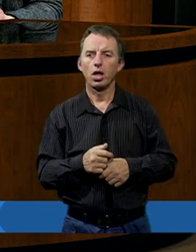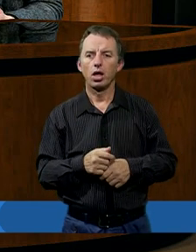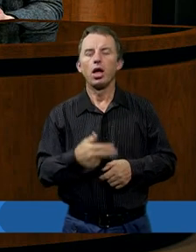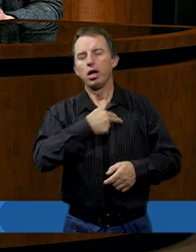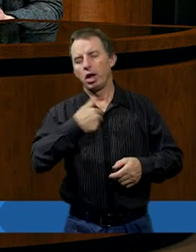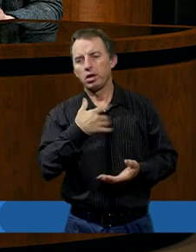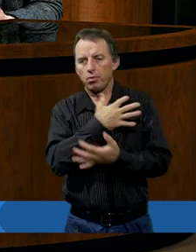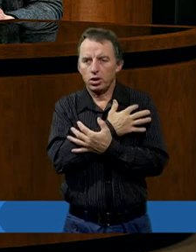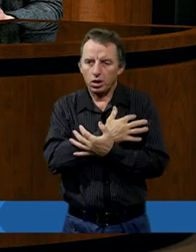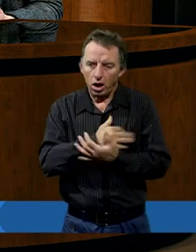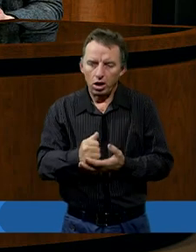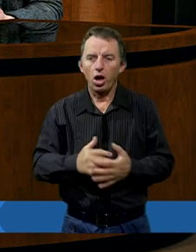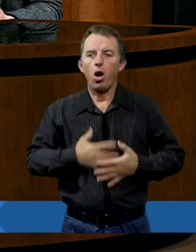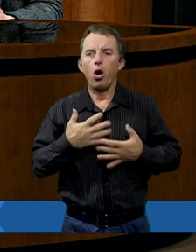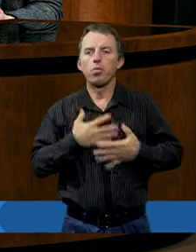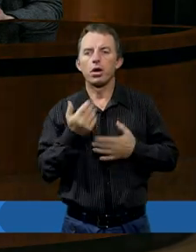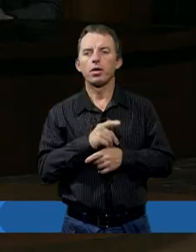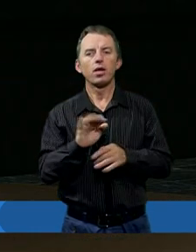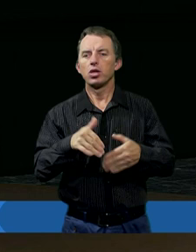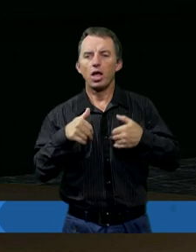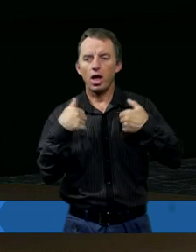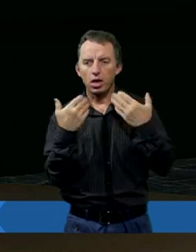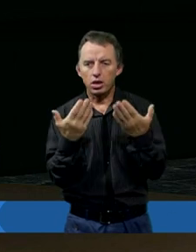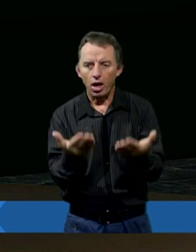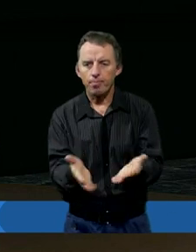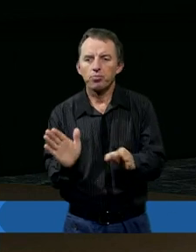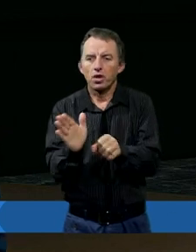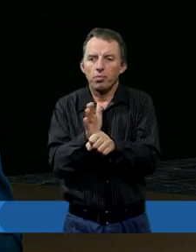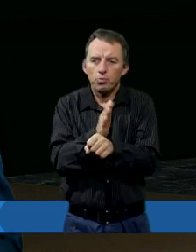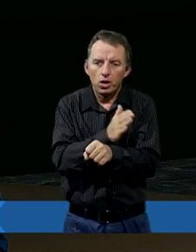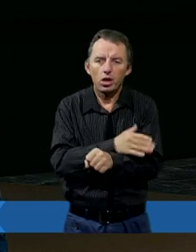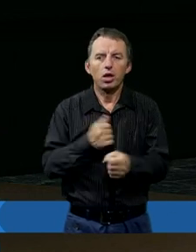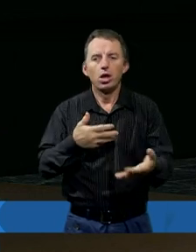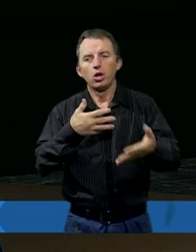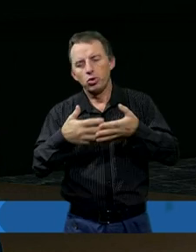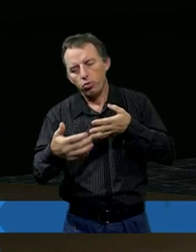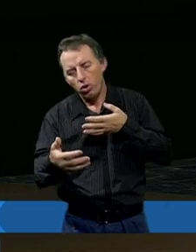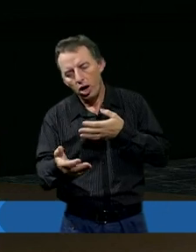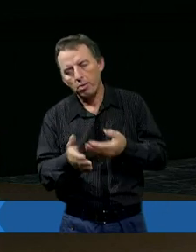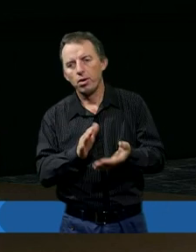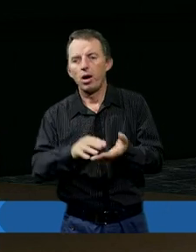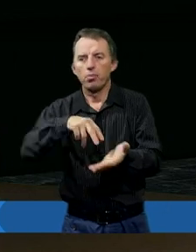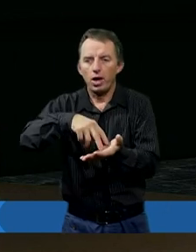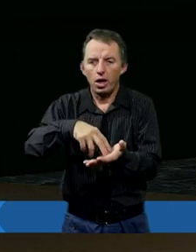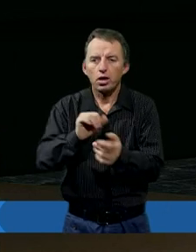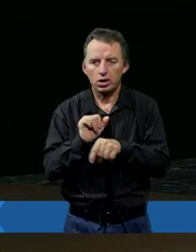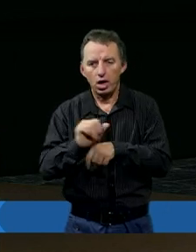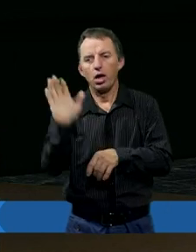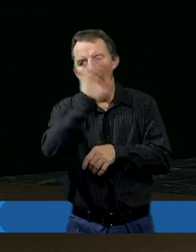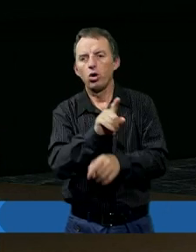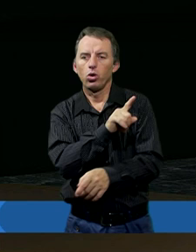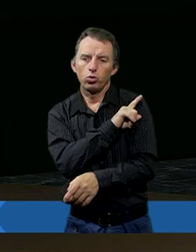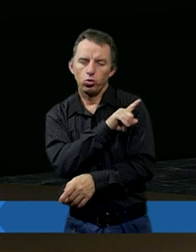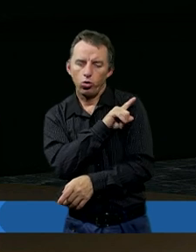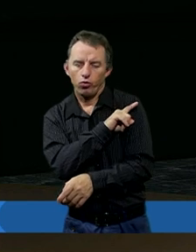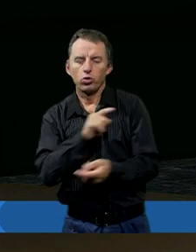w tym naszym strachu, w tych naszych obawach ciągle pamiętać, że mimo tego, iż my jesteśmy słabi, mamy jakieś lęki, to jeszcze jest Bóg, który